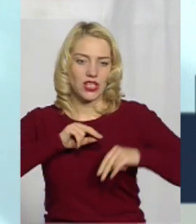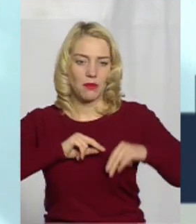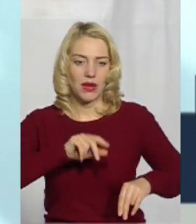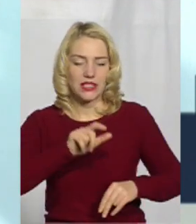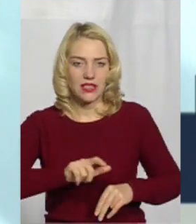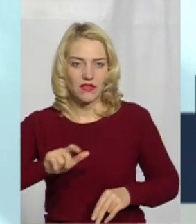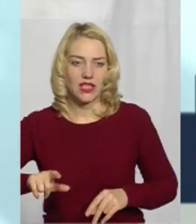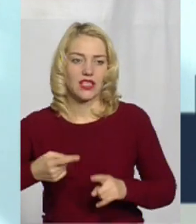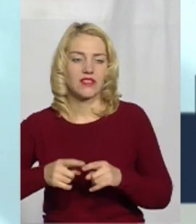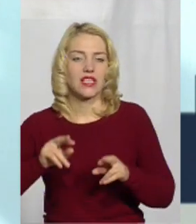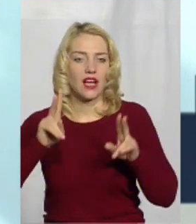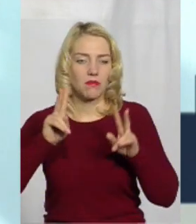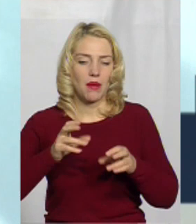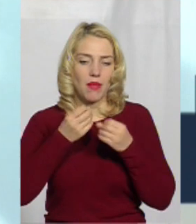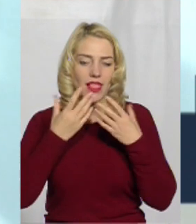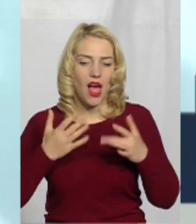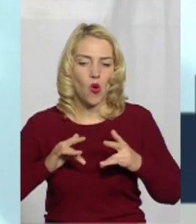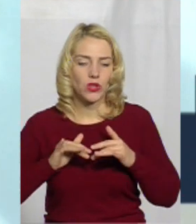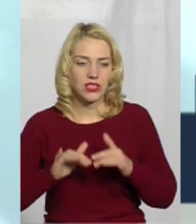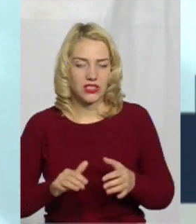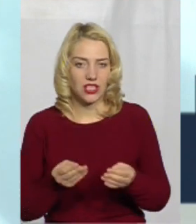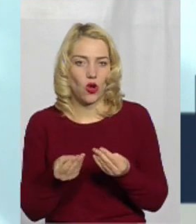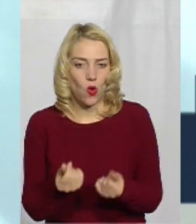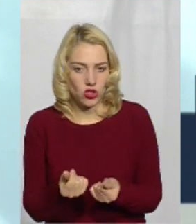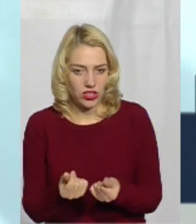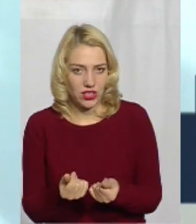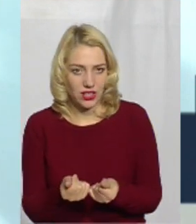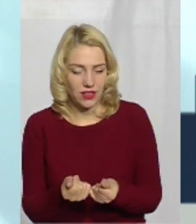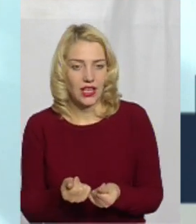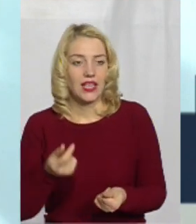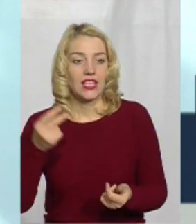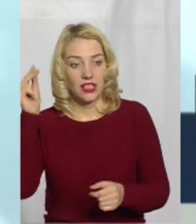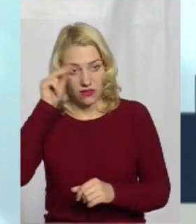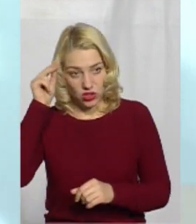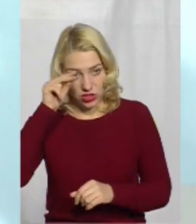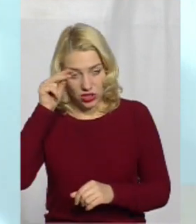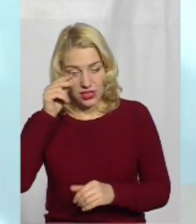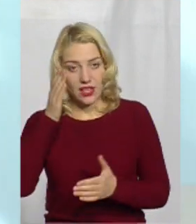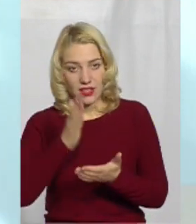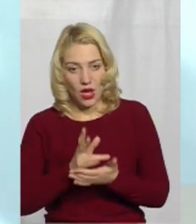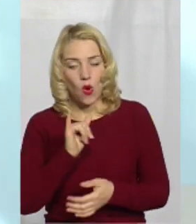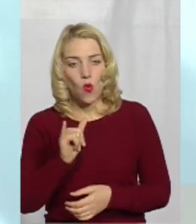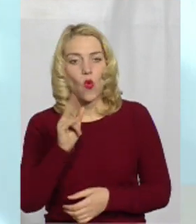теж за благодійні кошти. І, ну, вчитися є в кого.